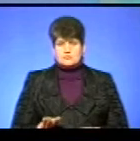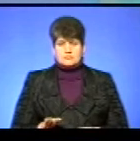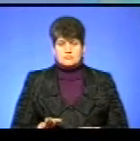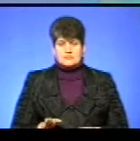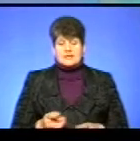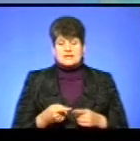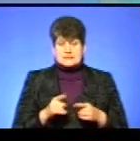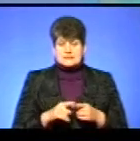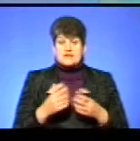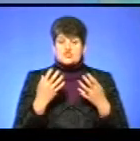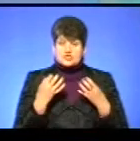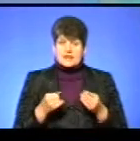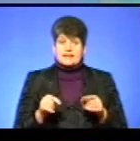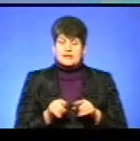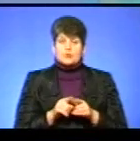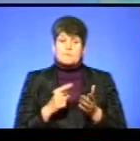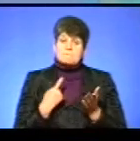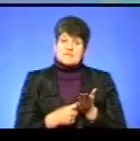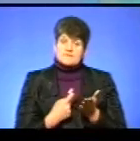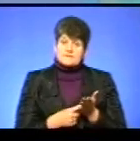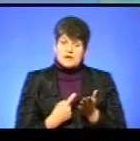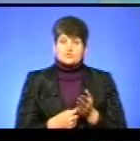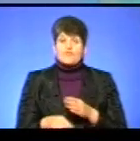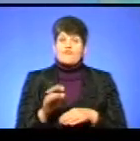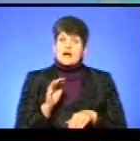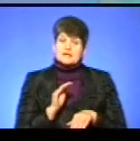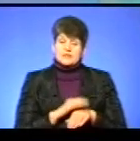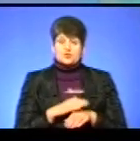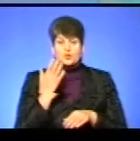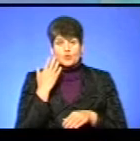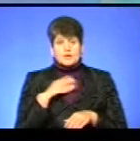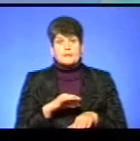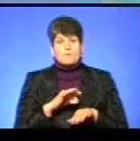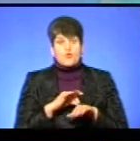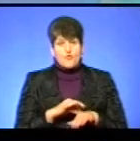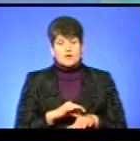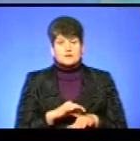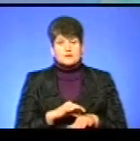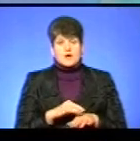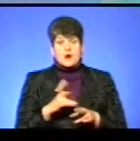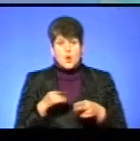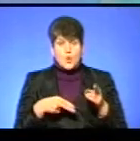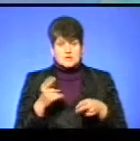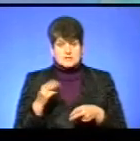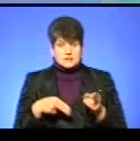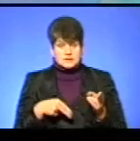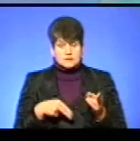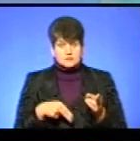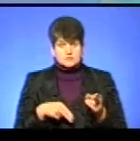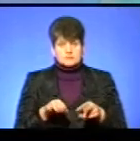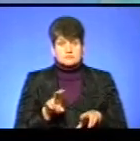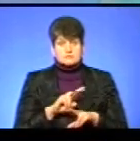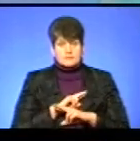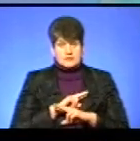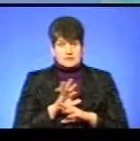і це ще також підтверджується тим, що фактично, коли проводили розтин трупів цих